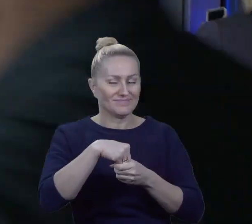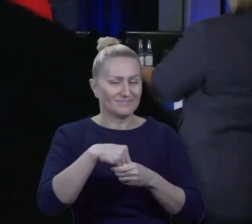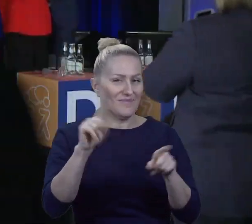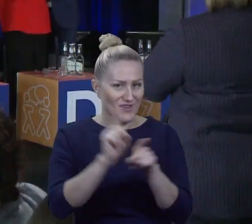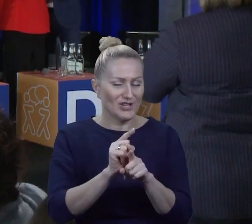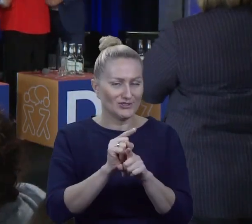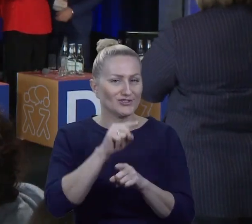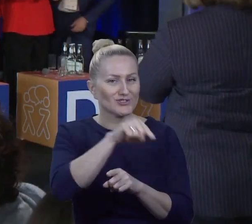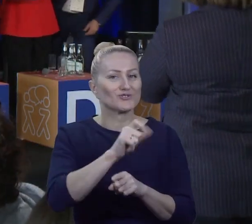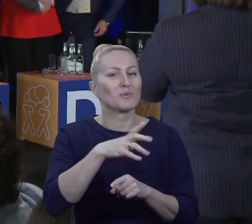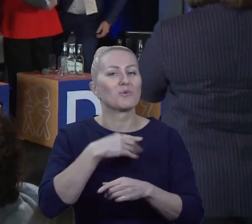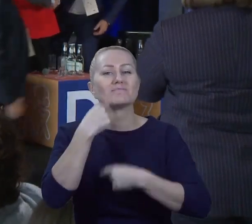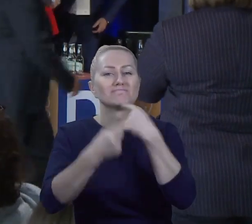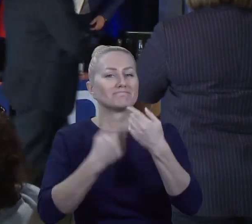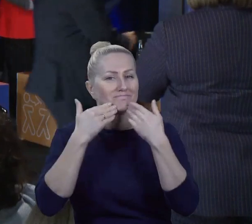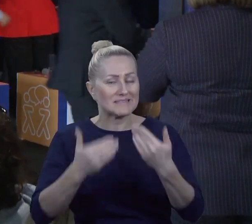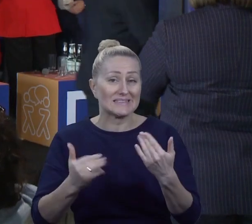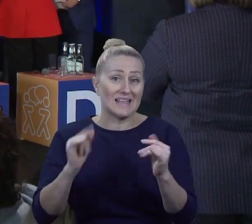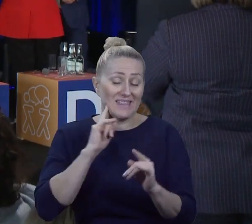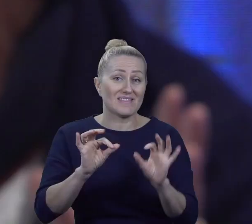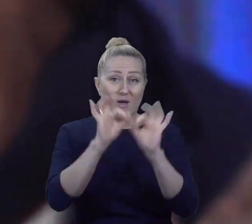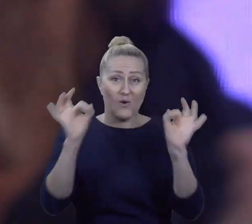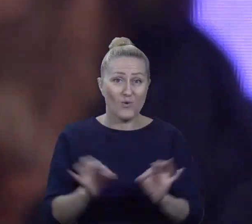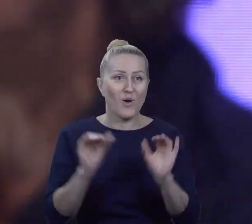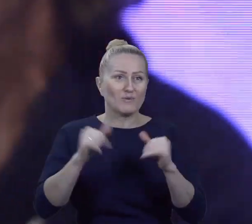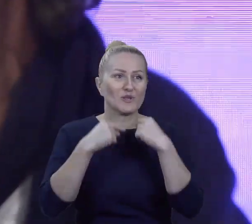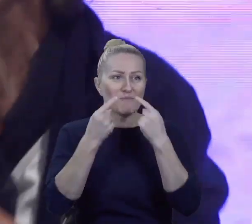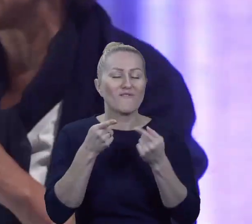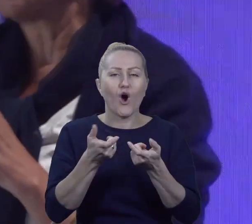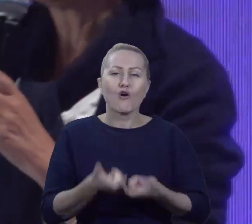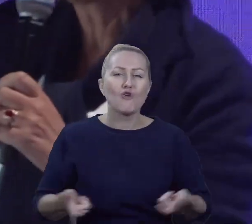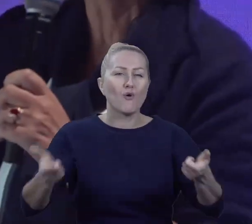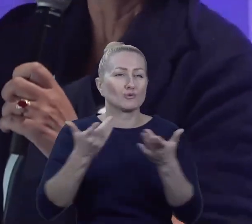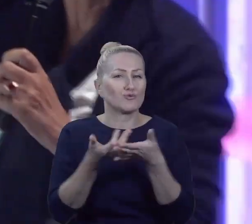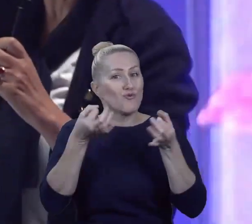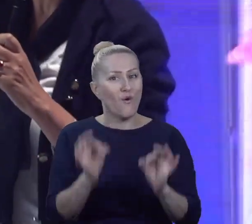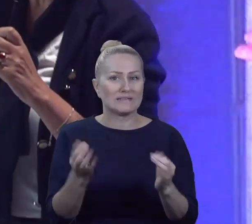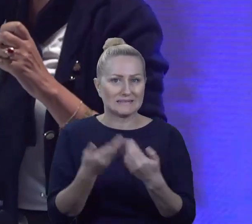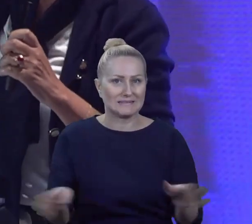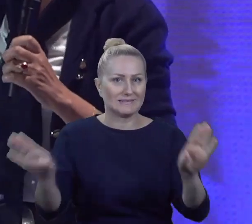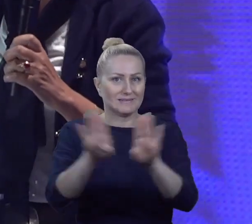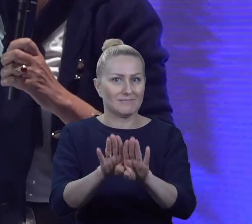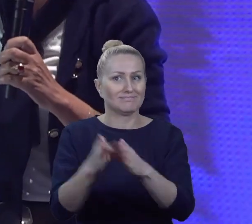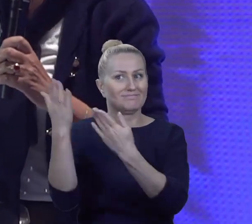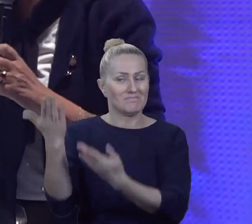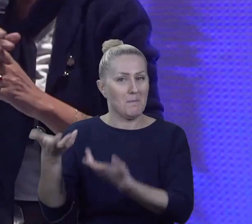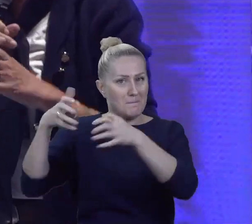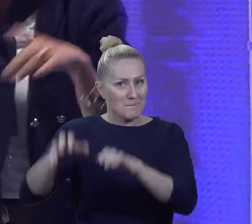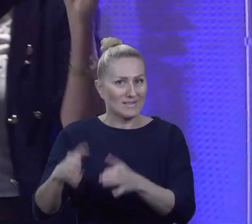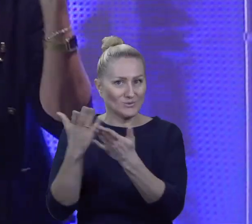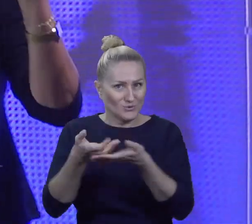podziękowań i właściwie można byłoby kongres uznać oficjalnie za zamknięty, skoro pan prezes zamknął,